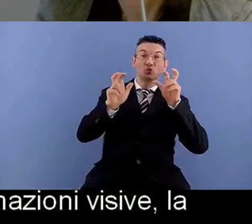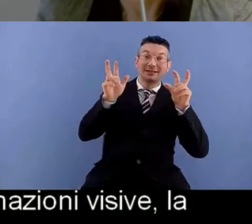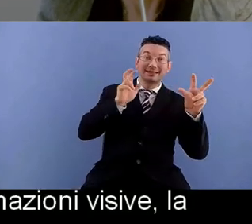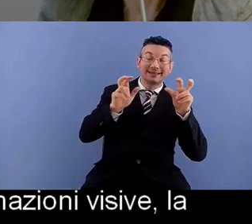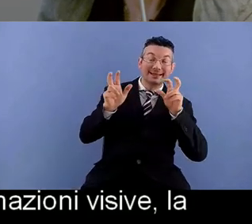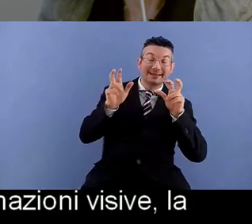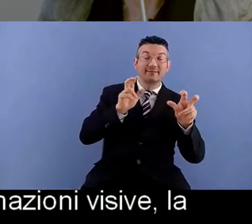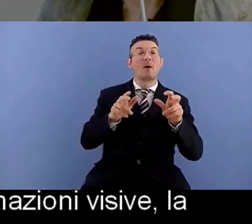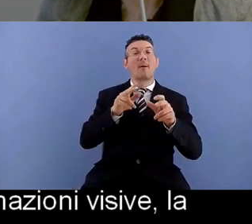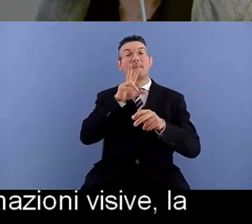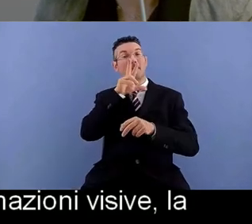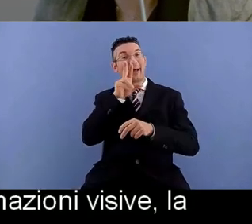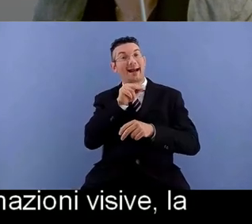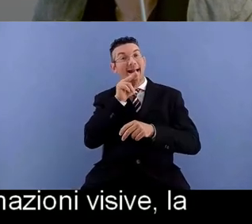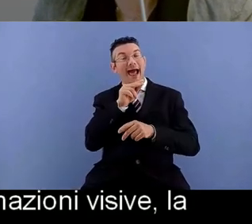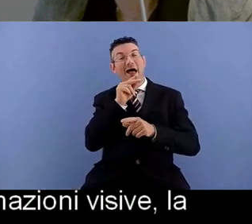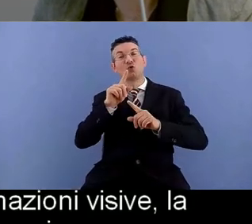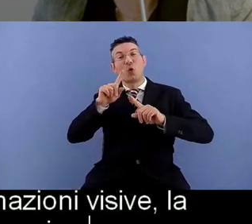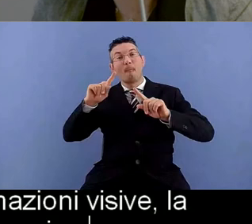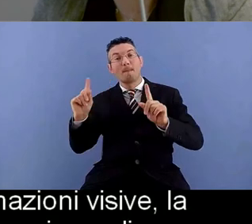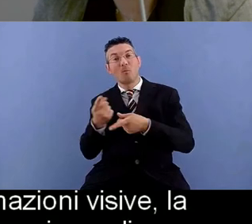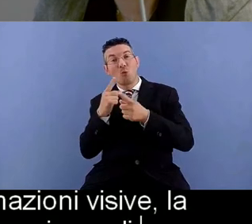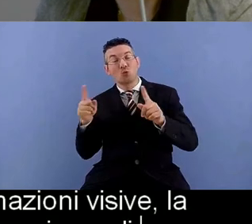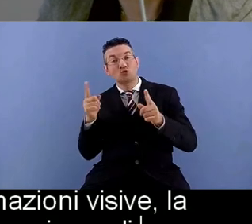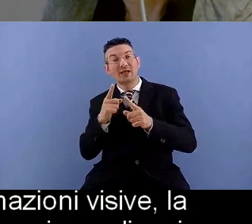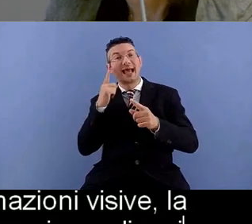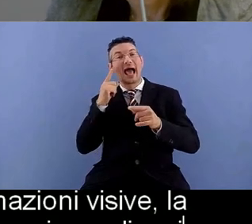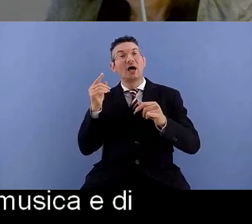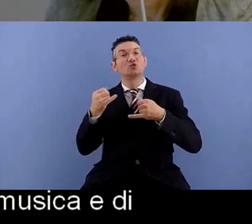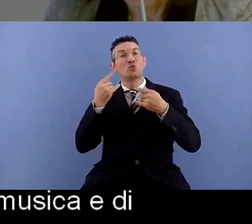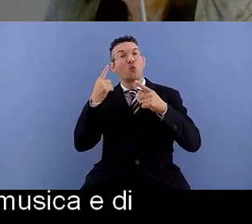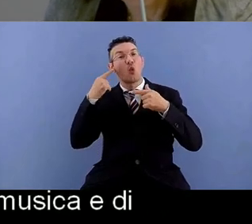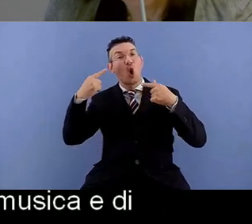musica e di verificarne l'intercambiabilità